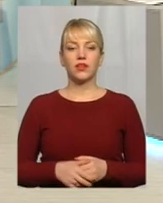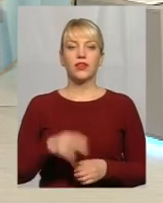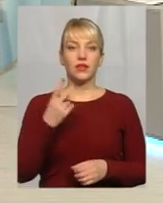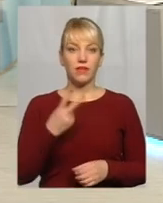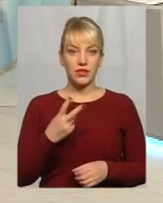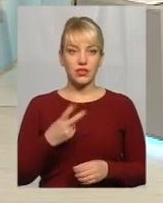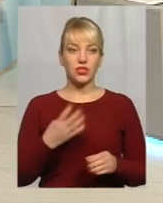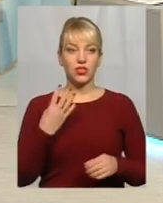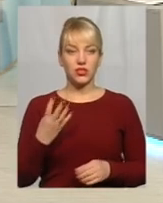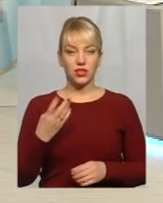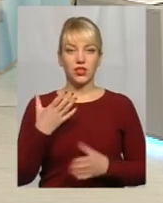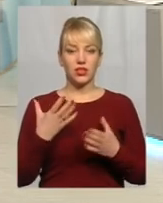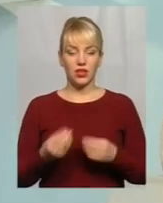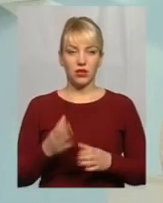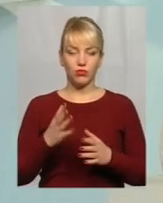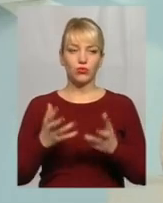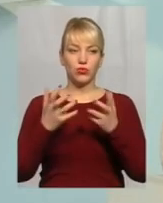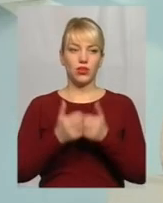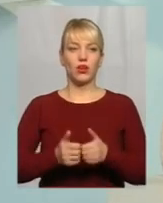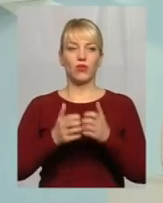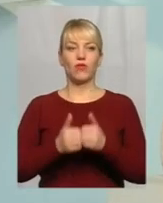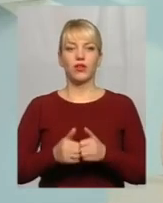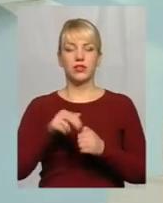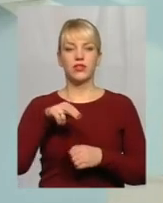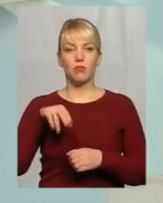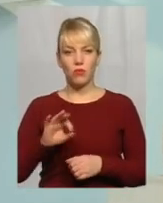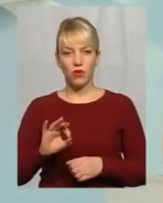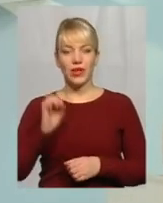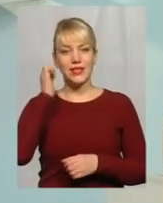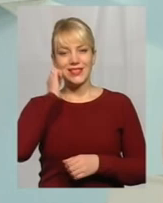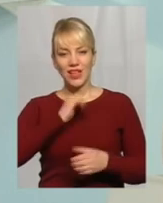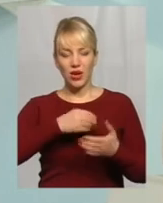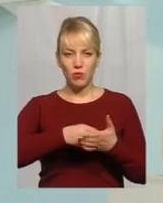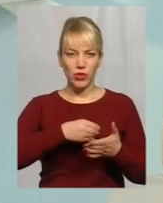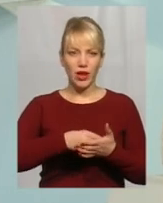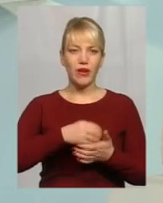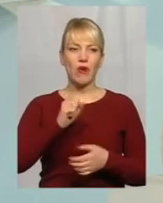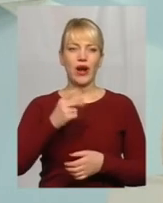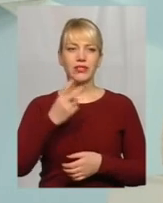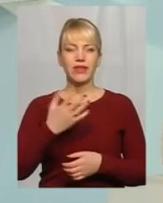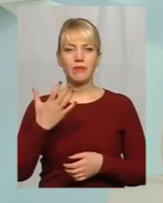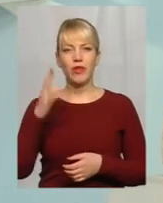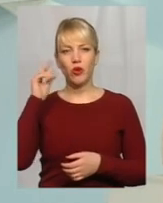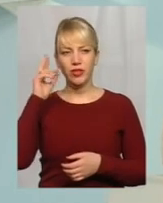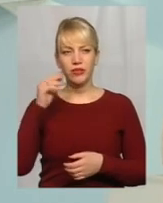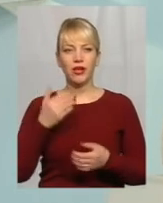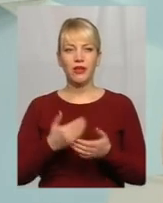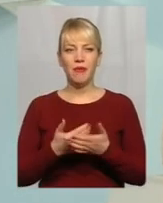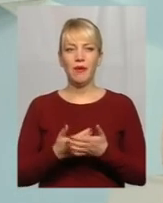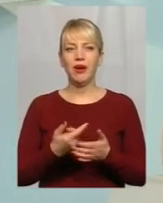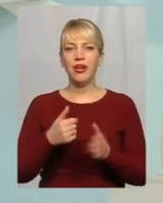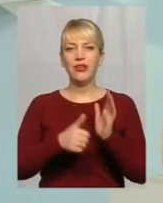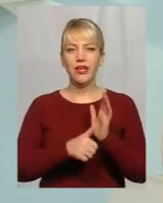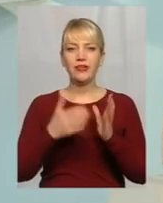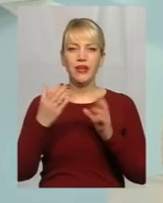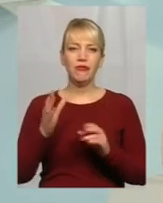24 дня буде рахуватися по старому тарифу, а з 25 числа, там скільки, 6